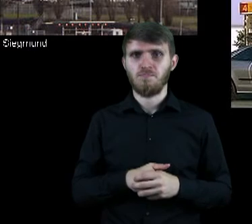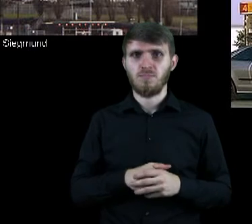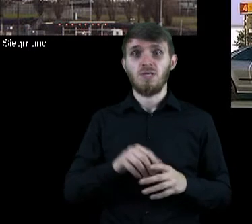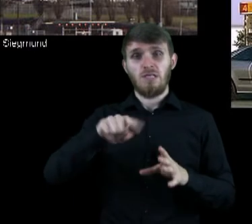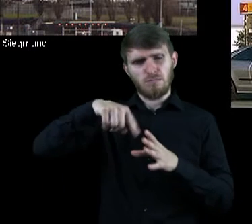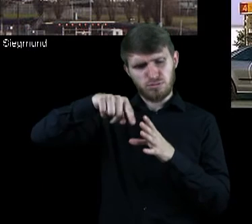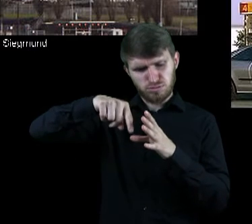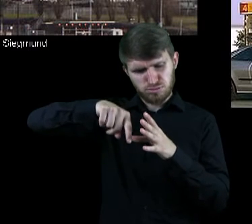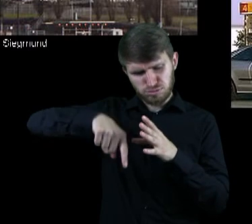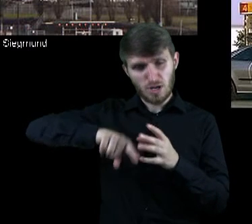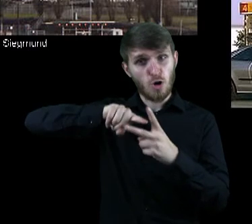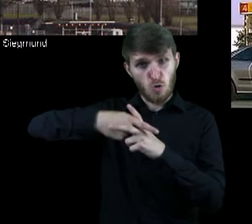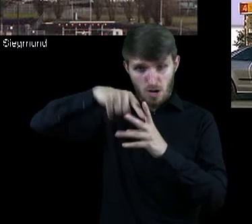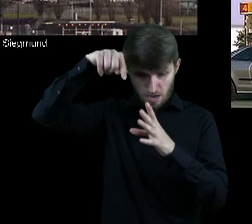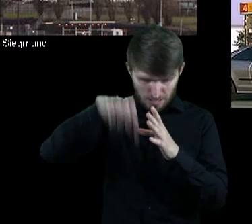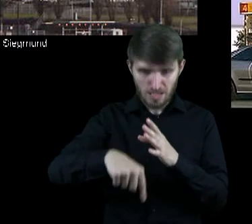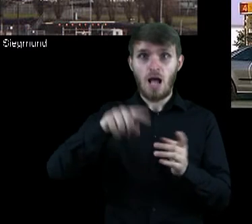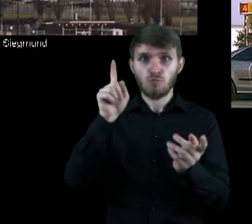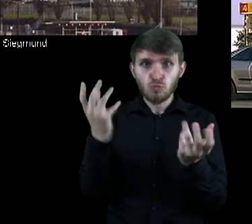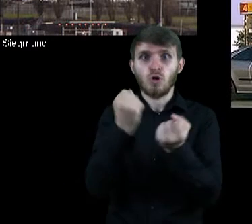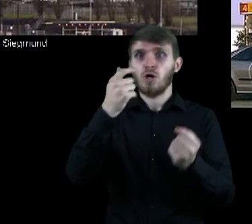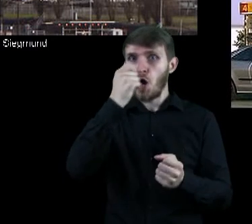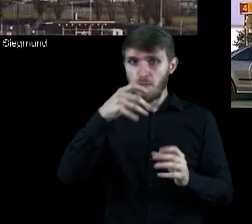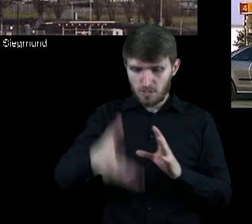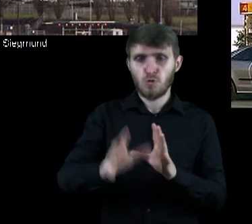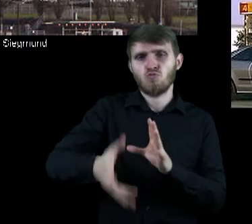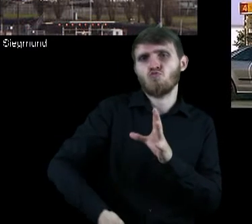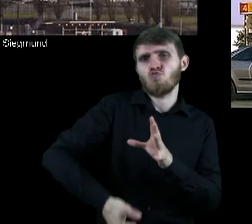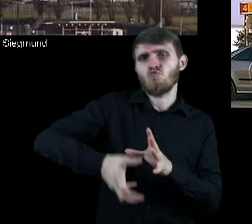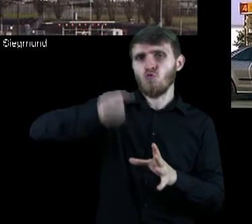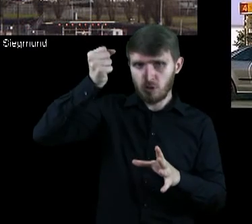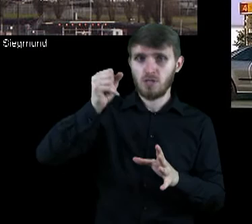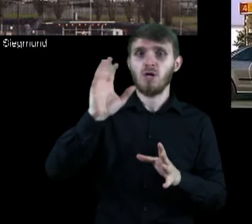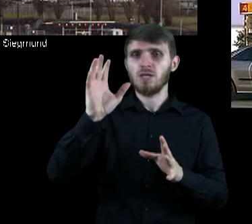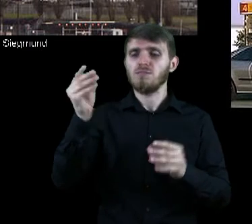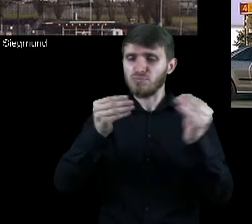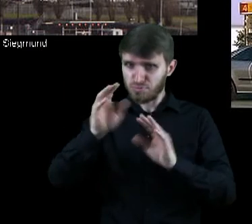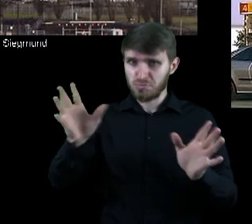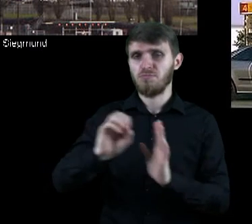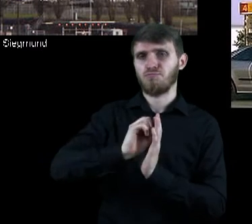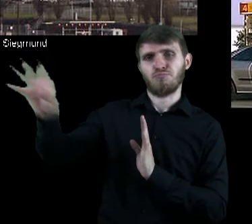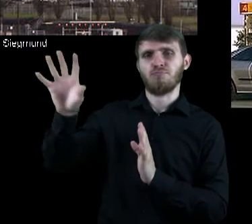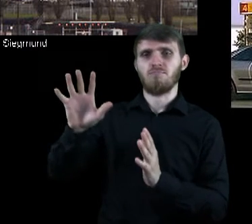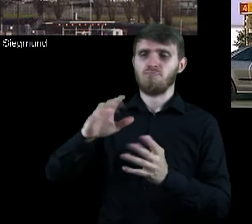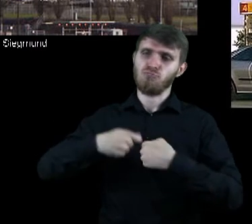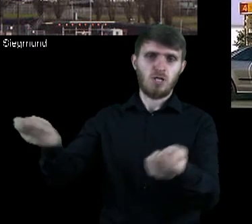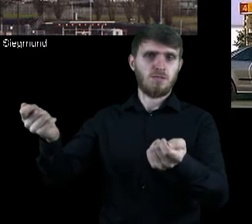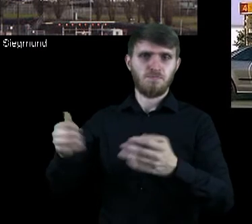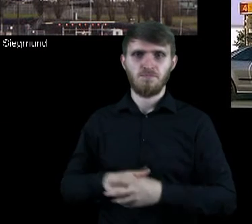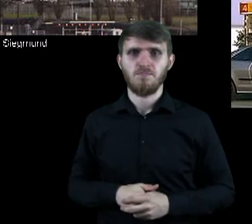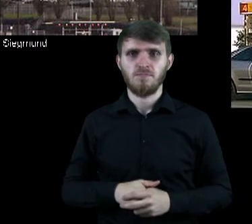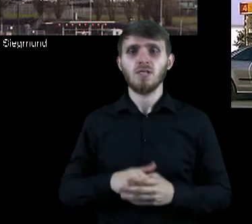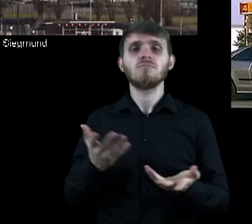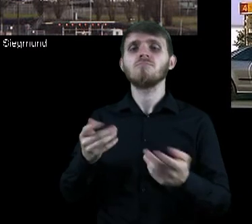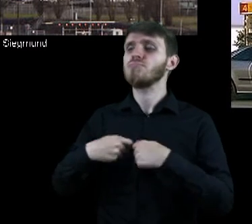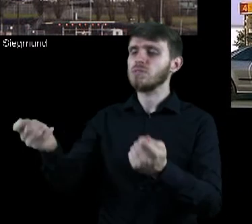lądzie. Obie jednak robią to samo. Wiercą w ziemi otwór, aż dotrą do złoża ropy, a potem ją wydobywają i